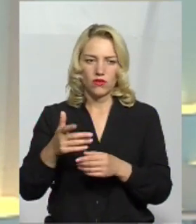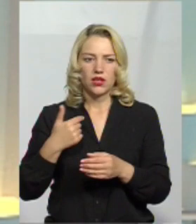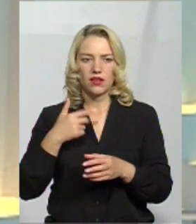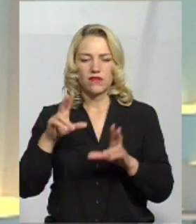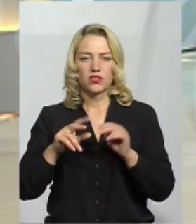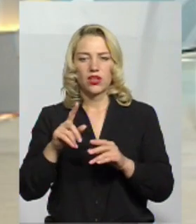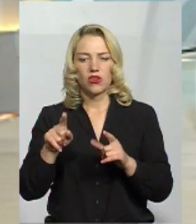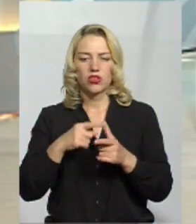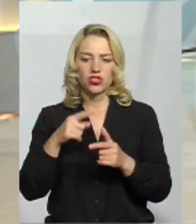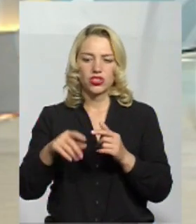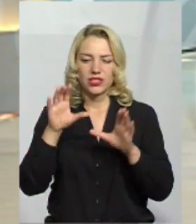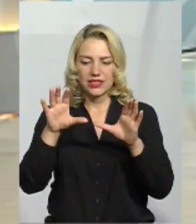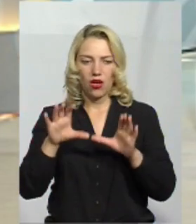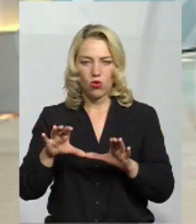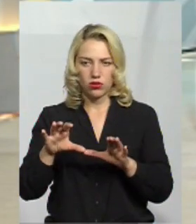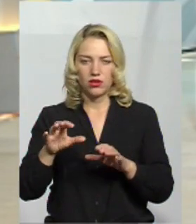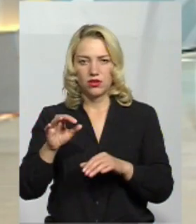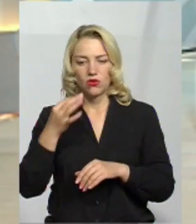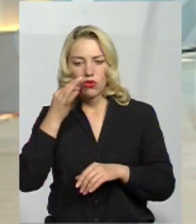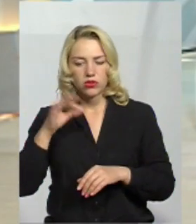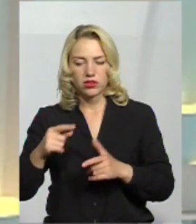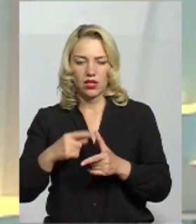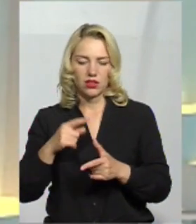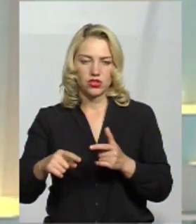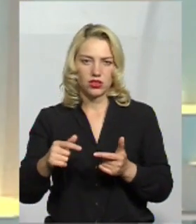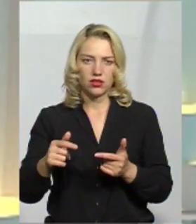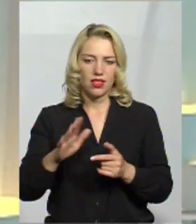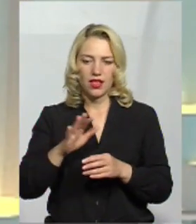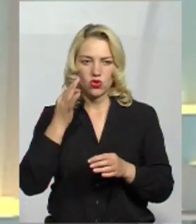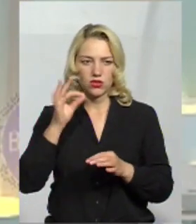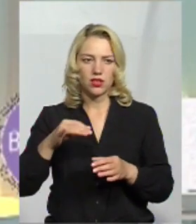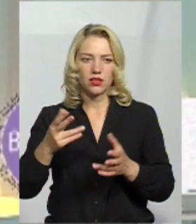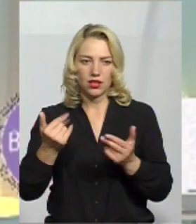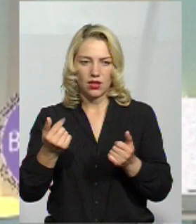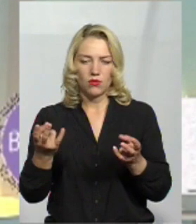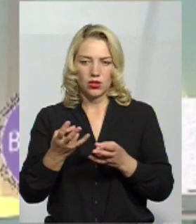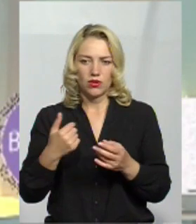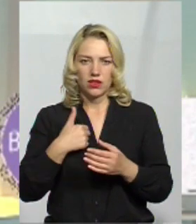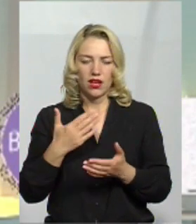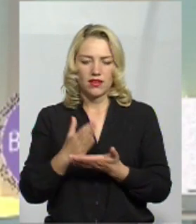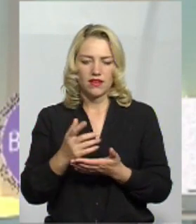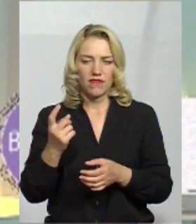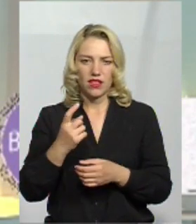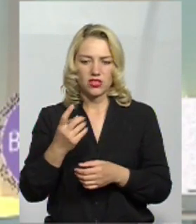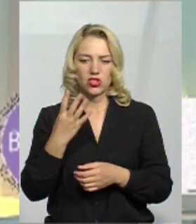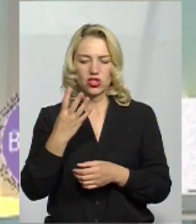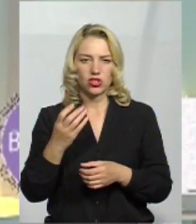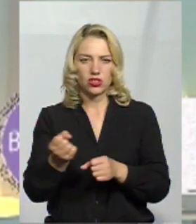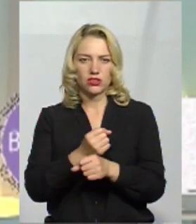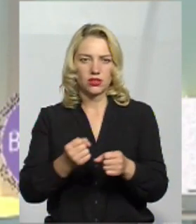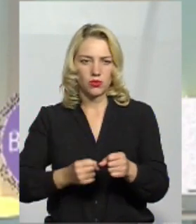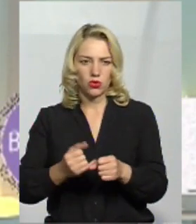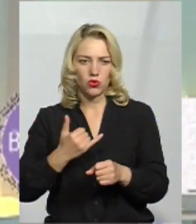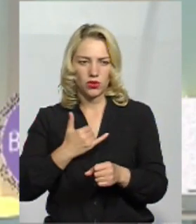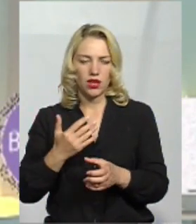чи не досконалий закон є. Я би схилявся так. Чи потрібно? Так, потрібно. Я є власником чотирьох одиниць зброї. Як ви бачите,